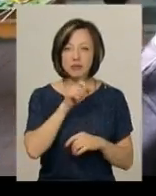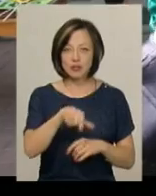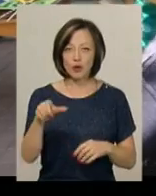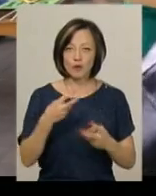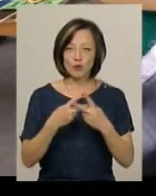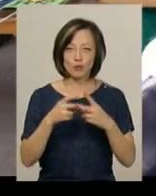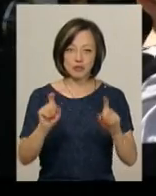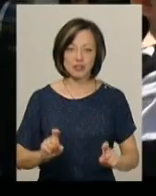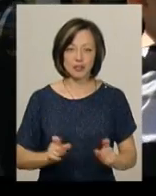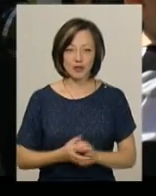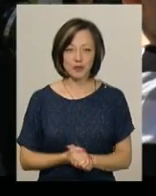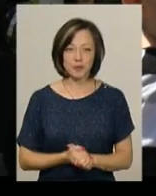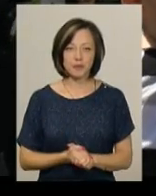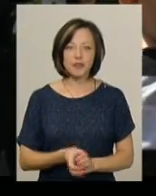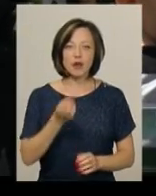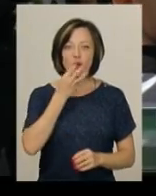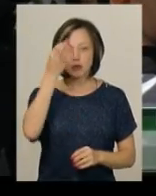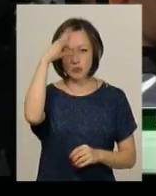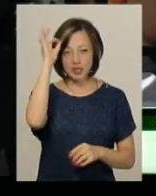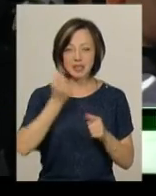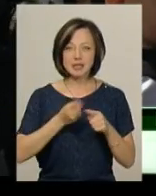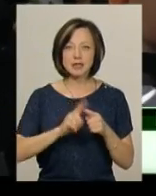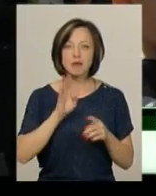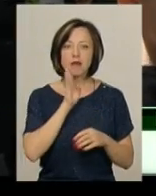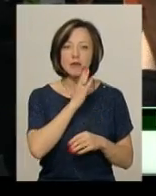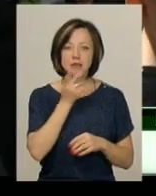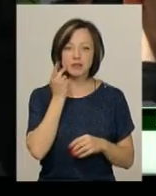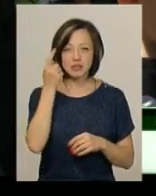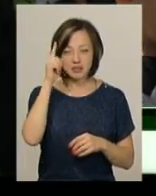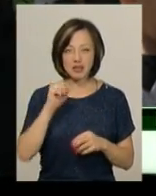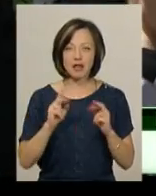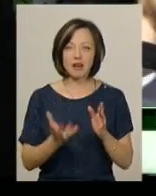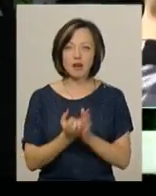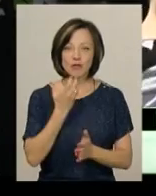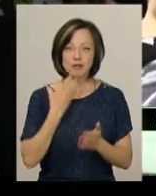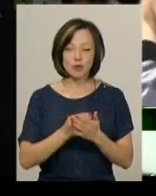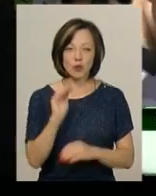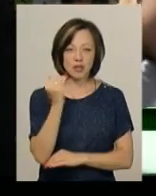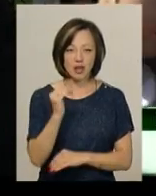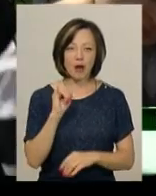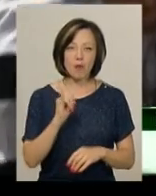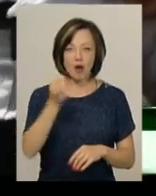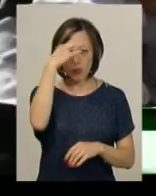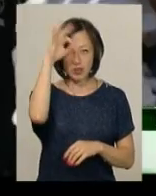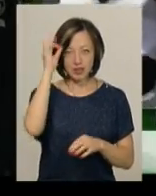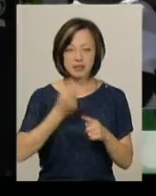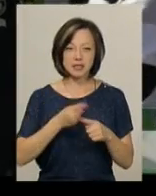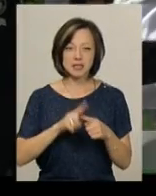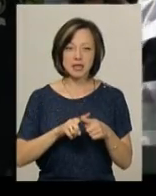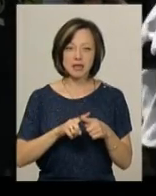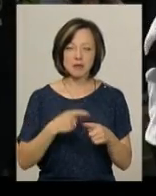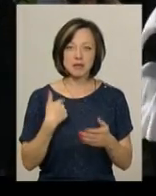посадять. Хороший поліцейський – це мама, тому що вона завжди знає, як врятувати свою дитину. А поганий поліцейський – це,